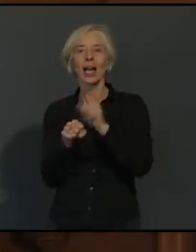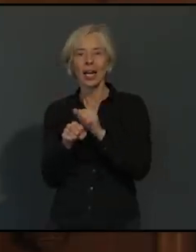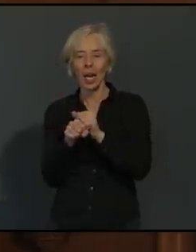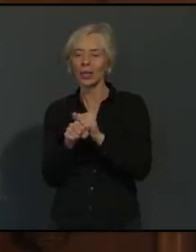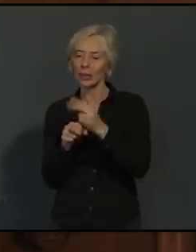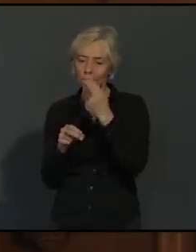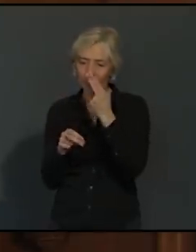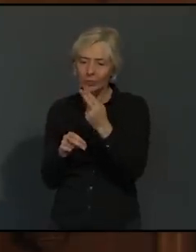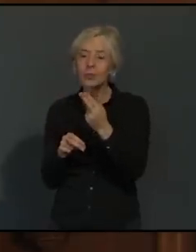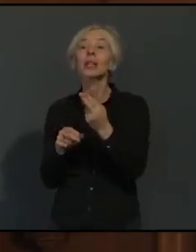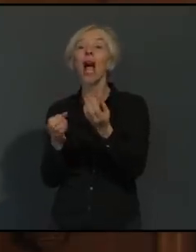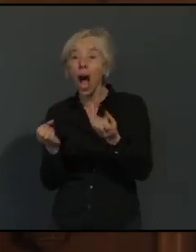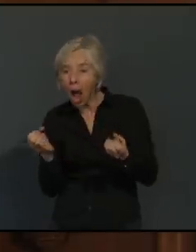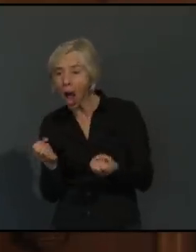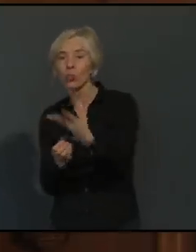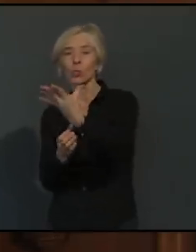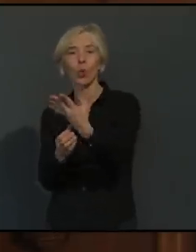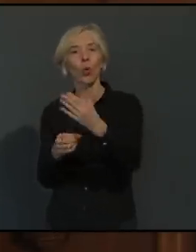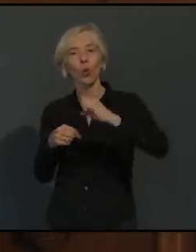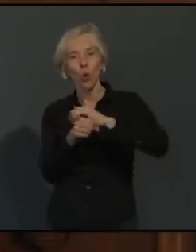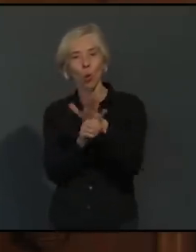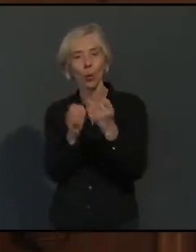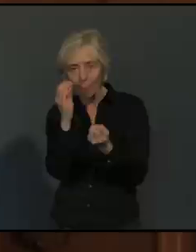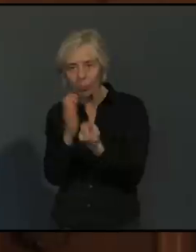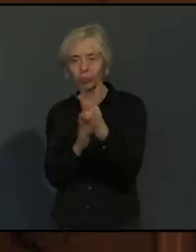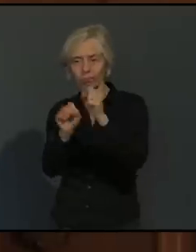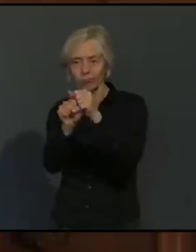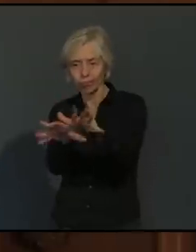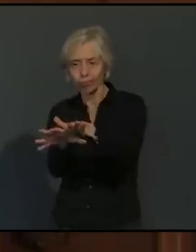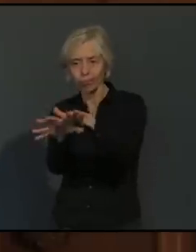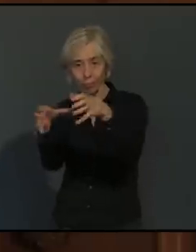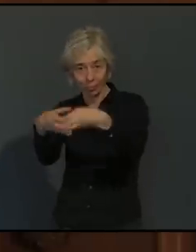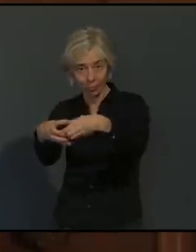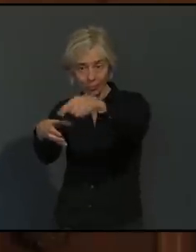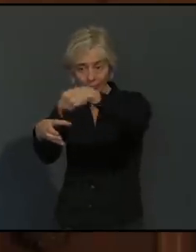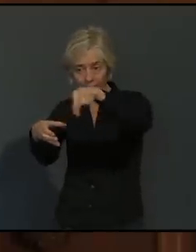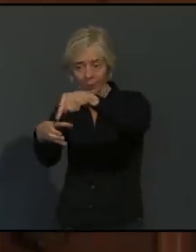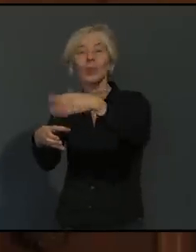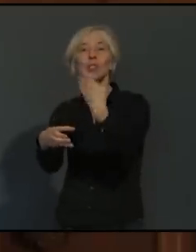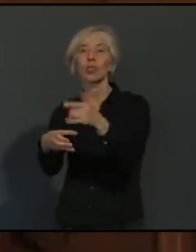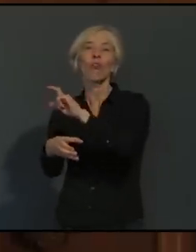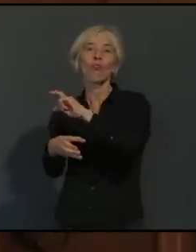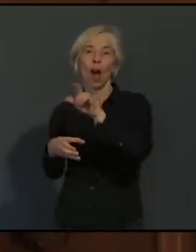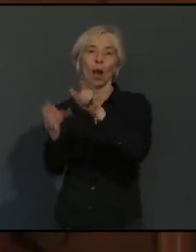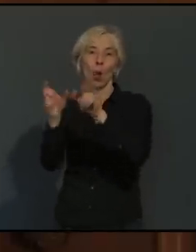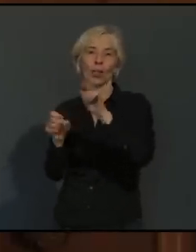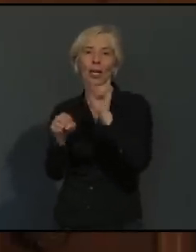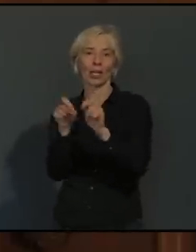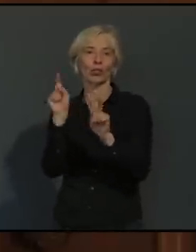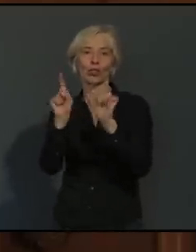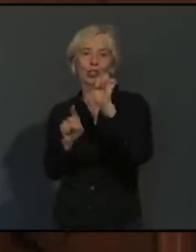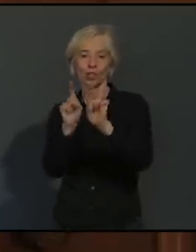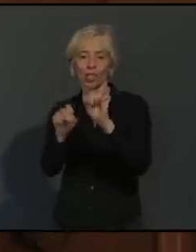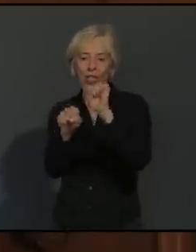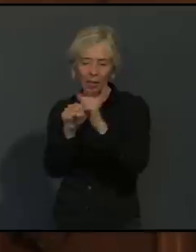das Management von Ausbruchsgeschehen. Und dieses Ziel haben wir jetzt auch wirklich gut erreichen können und können jetzt die Ausbruchsgeschehen,